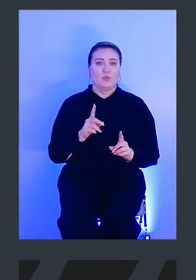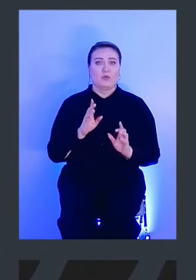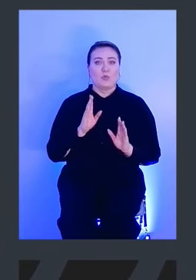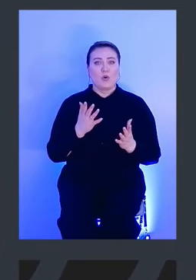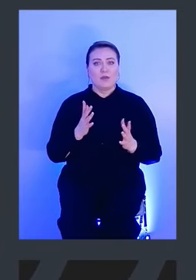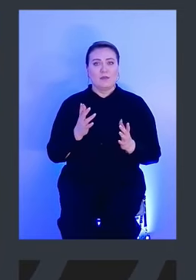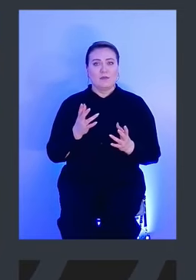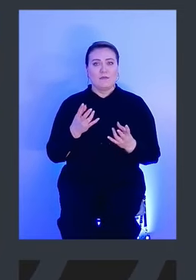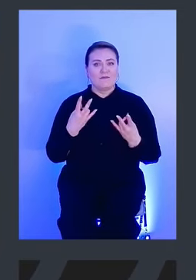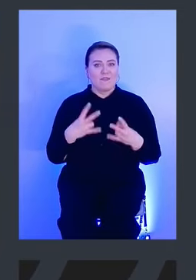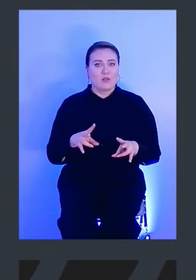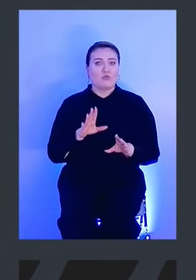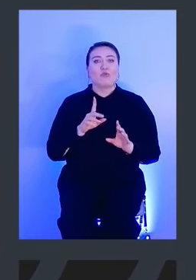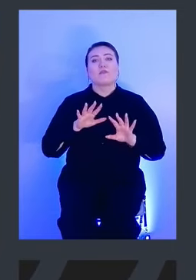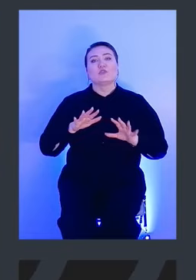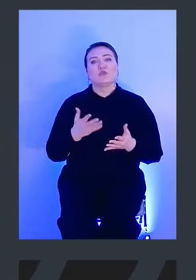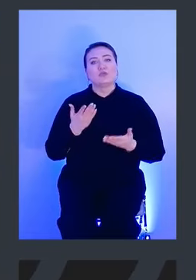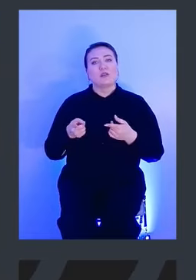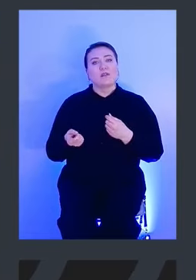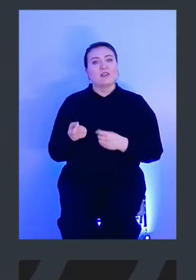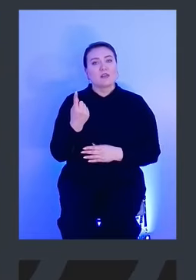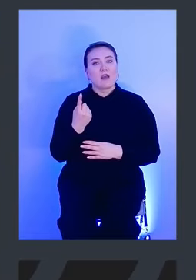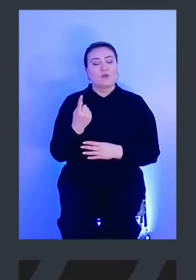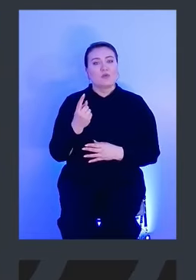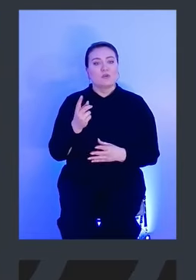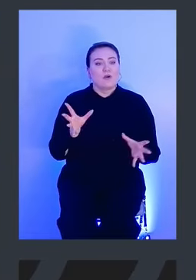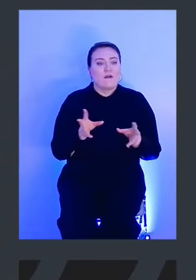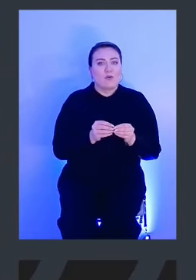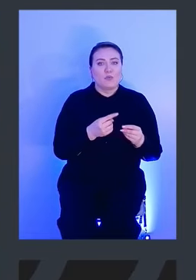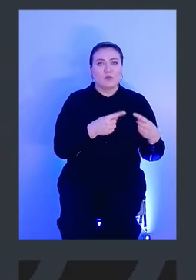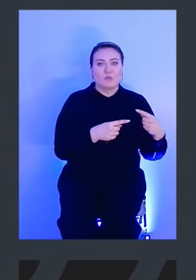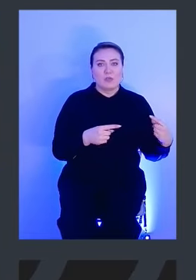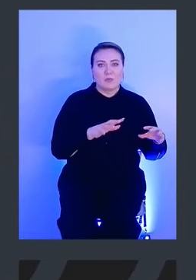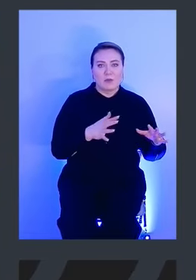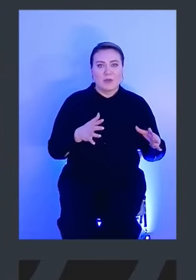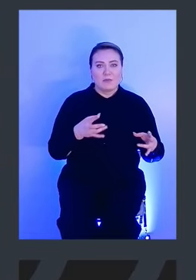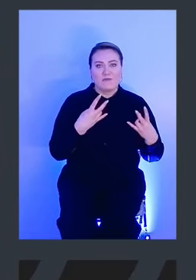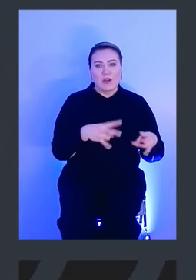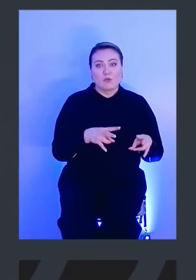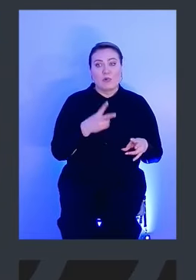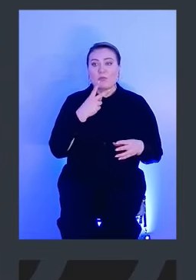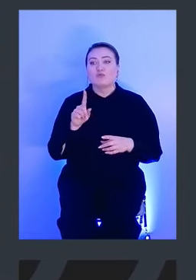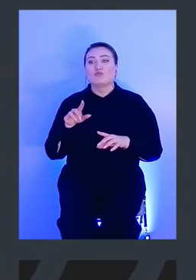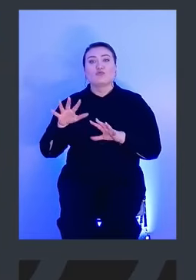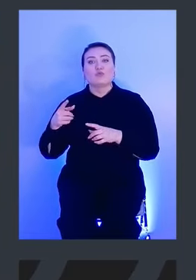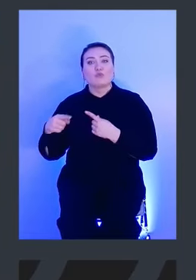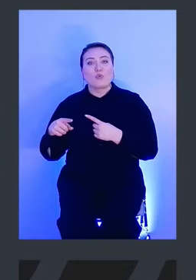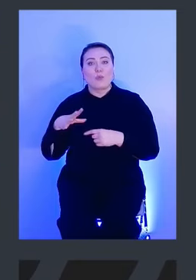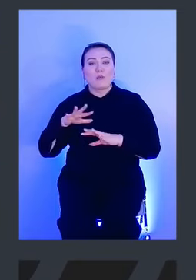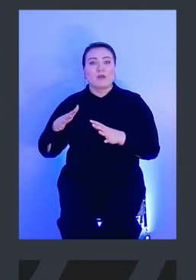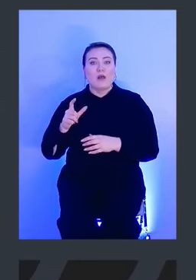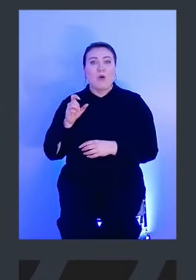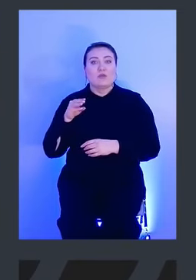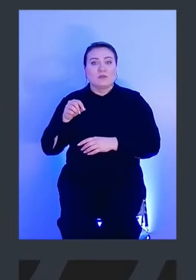вредоносными только в случае, если они возникают вкупе с другими. Поэтому надо посмотреть, что другое происходило на хосте,